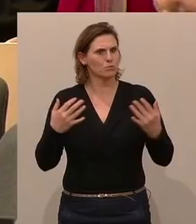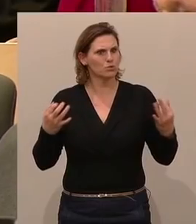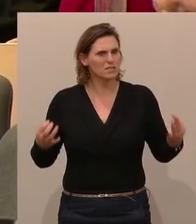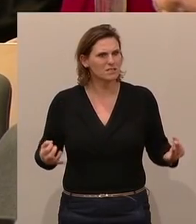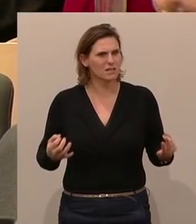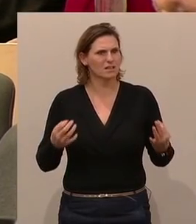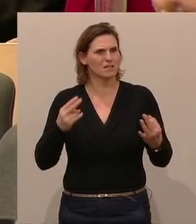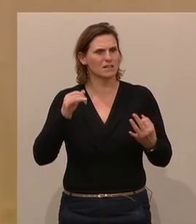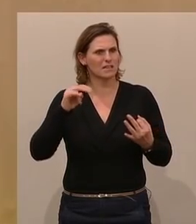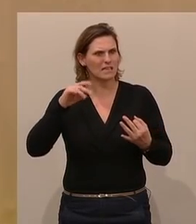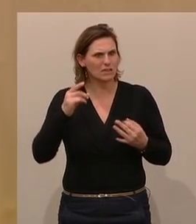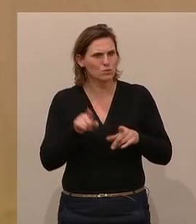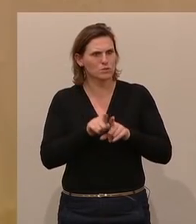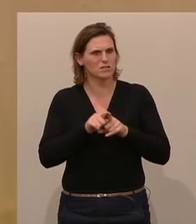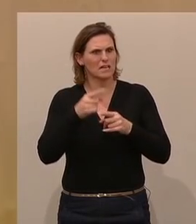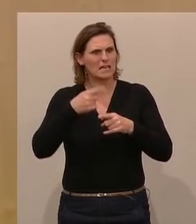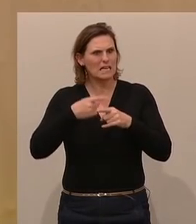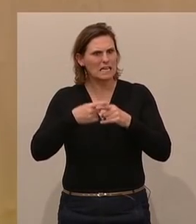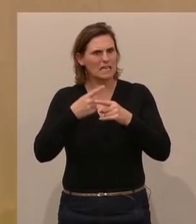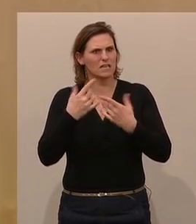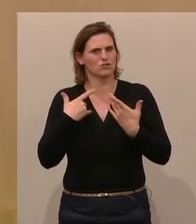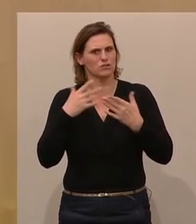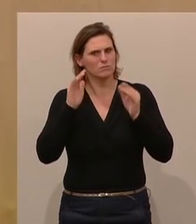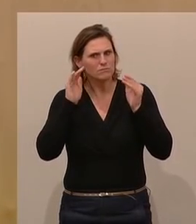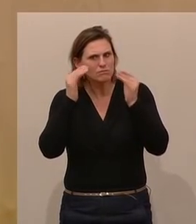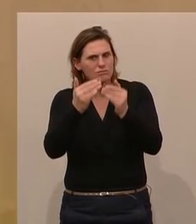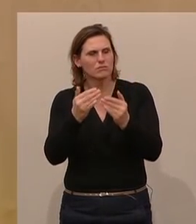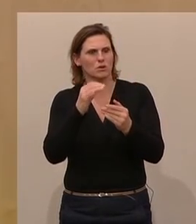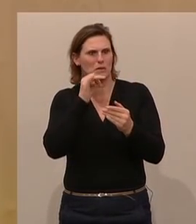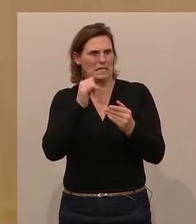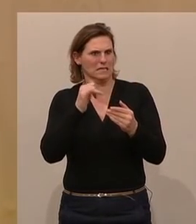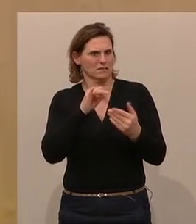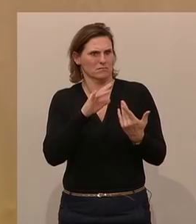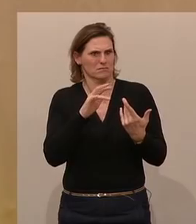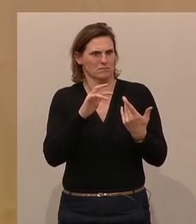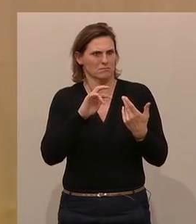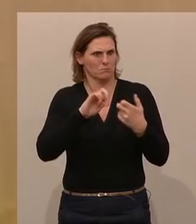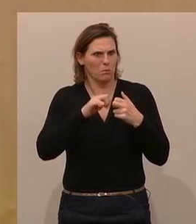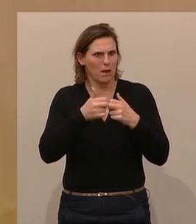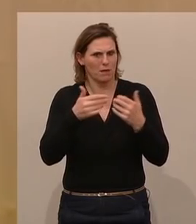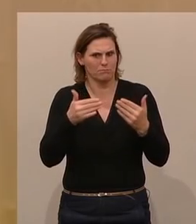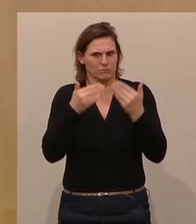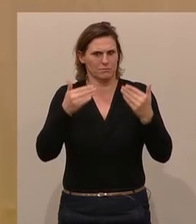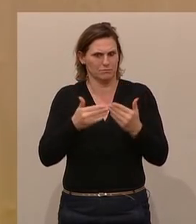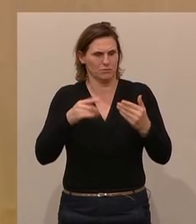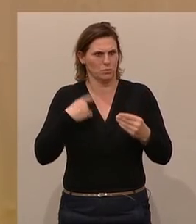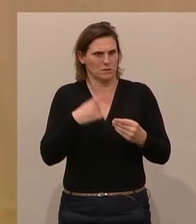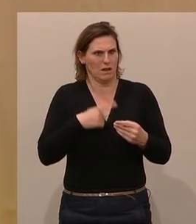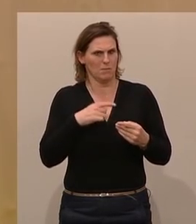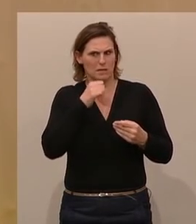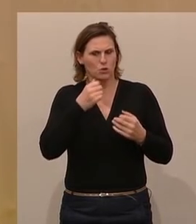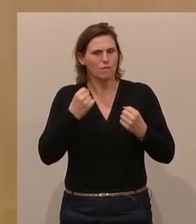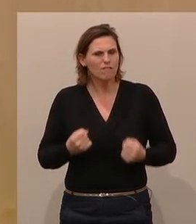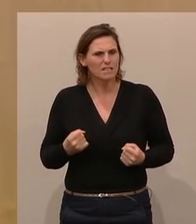Hinduisten oder griechisch-Orthodoxen keine Probleme haben und unser Lebensstil hier nicht kollidiert. Und es auch nicht solche